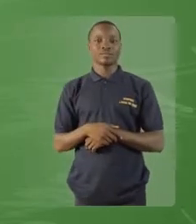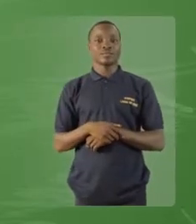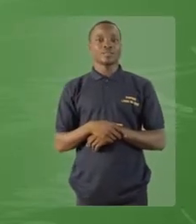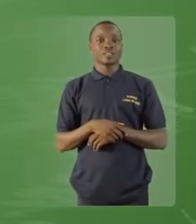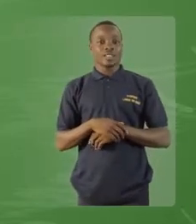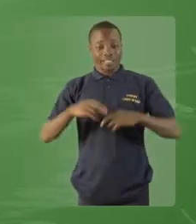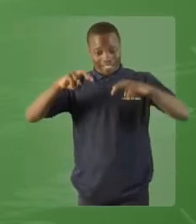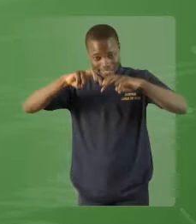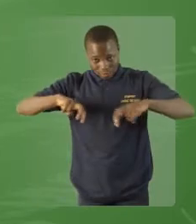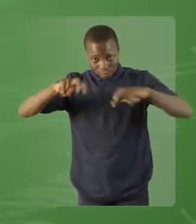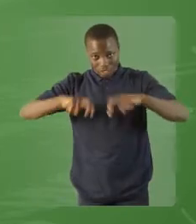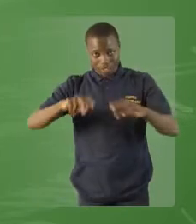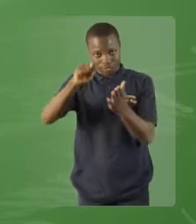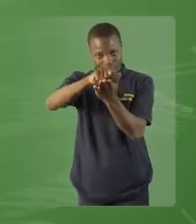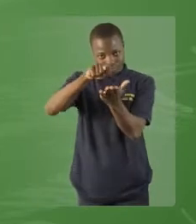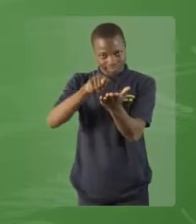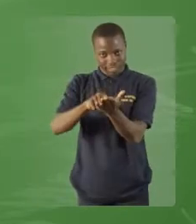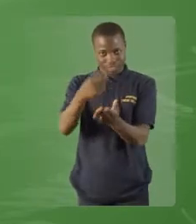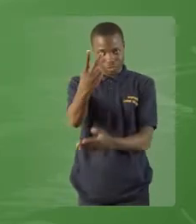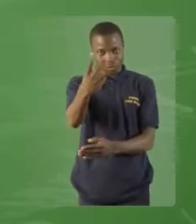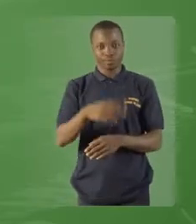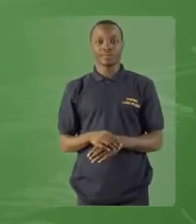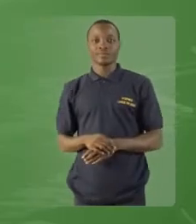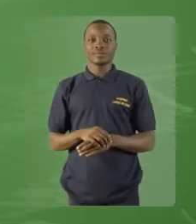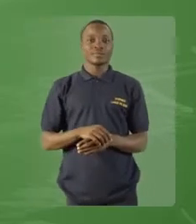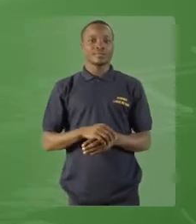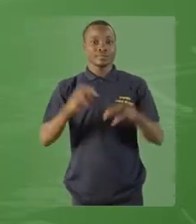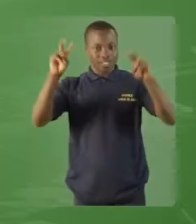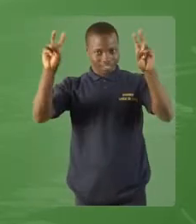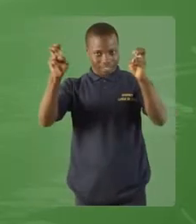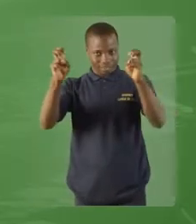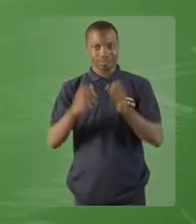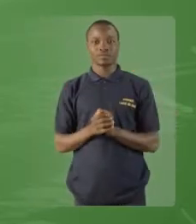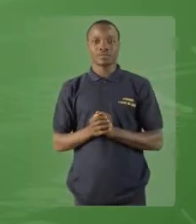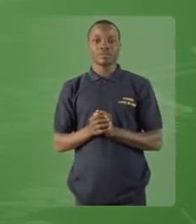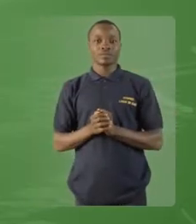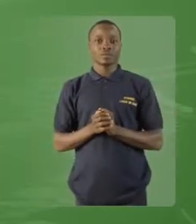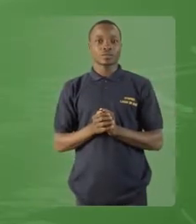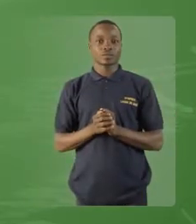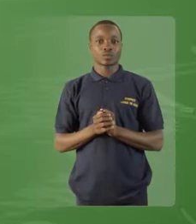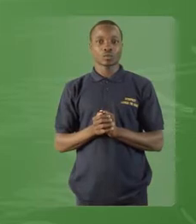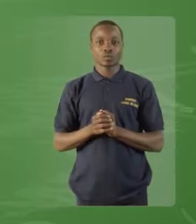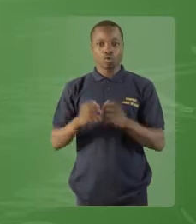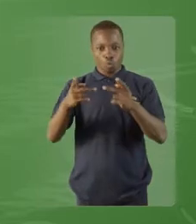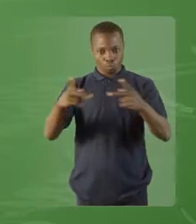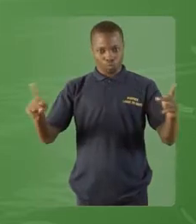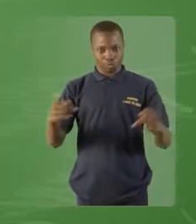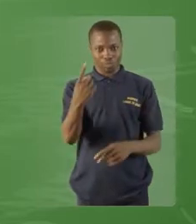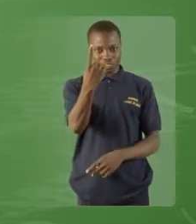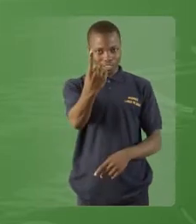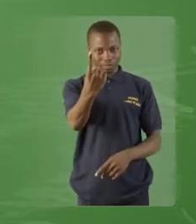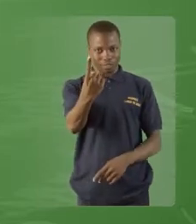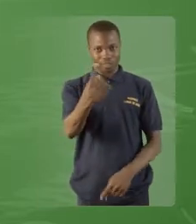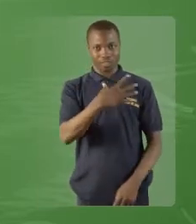Il y a quelques jours, nous avons commencé à étudier une leçon de français en